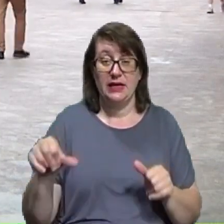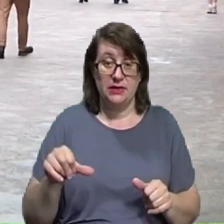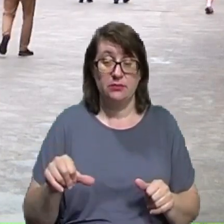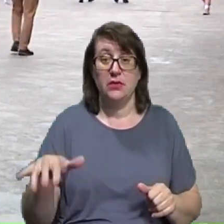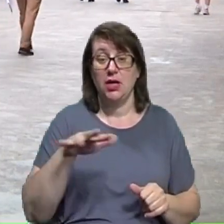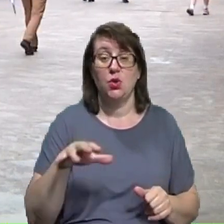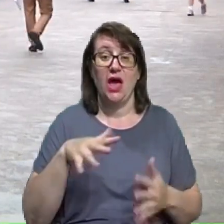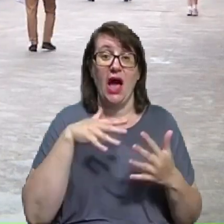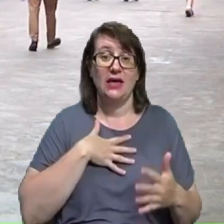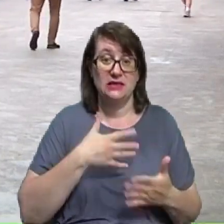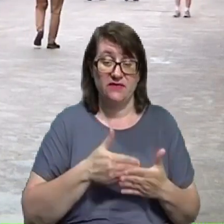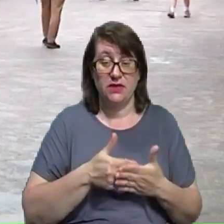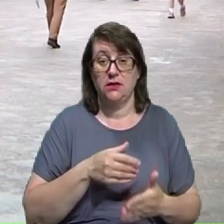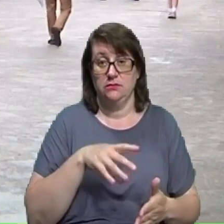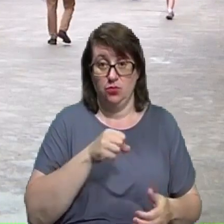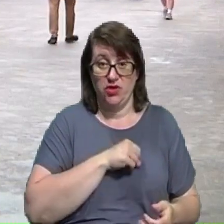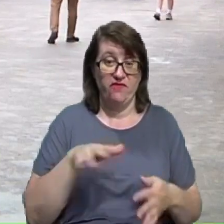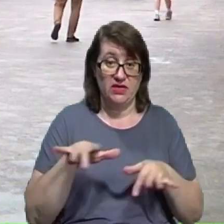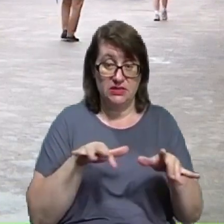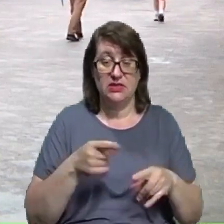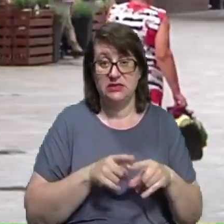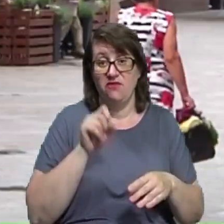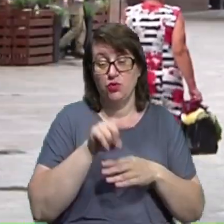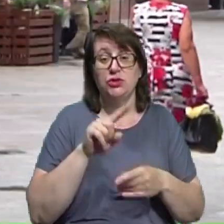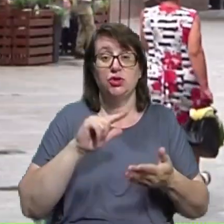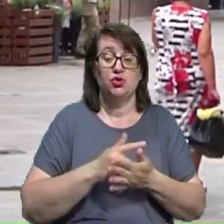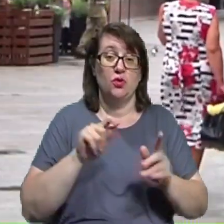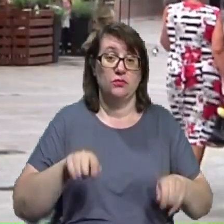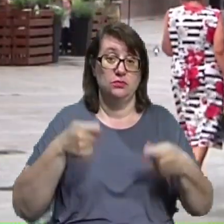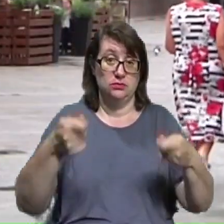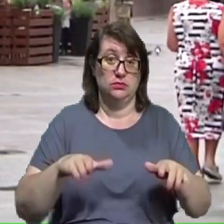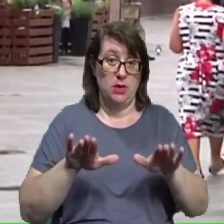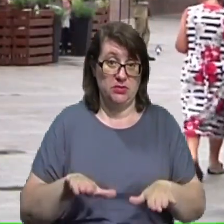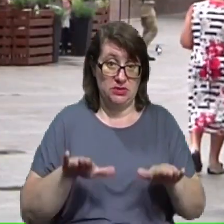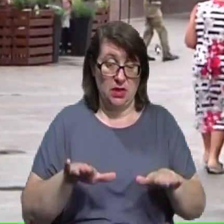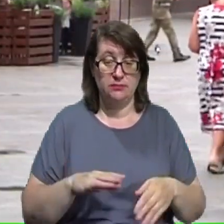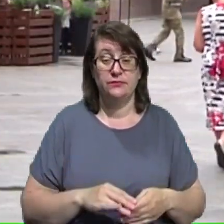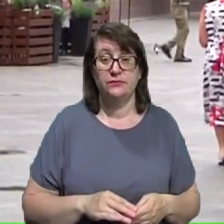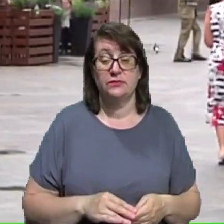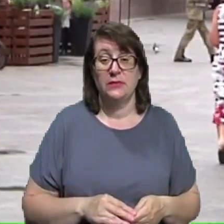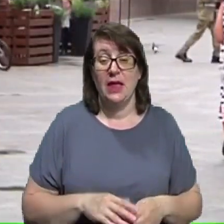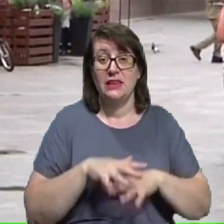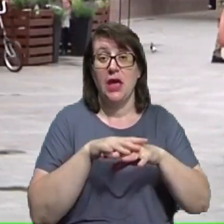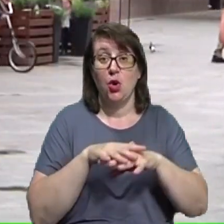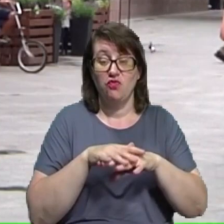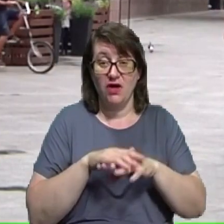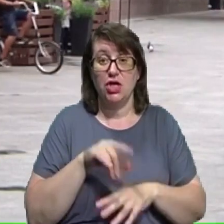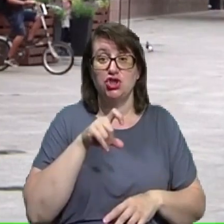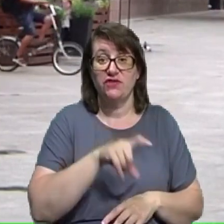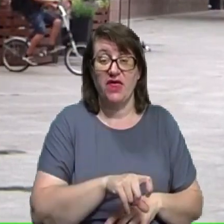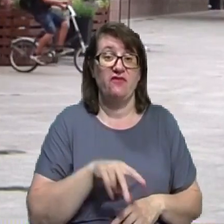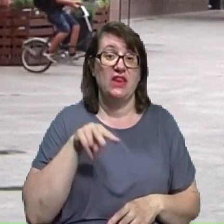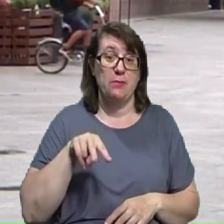дій і окупація, ця функція знову передана на міста. Тобто, нарахування червневі і липневі наші